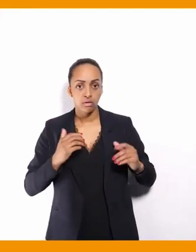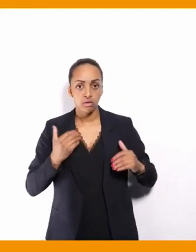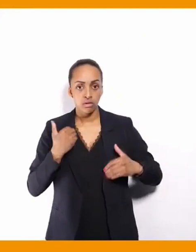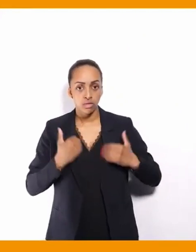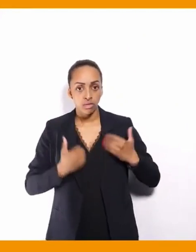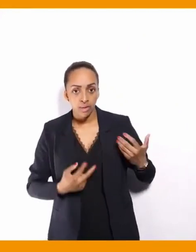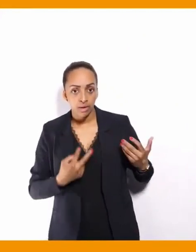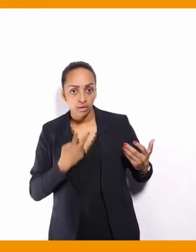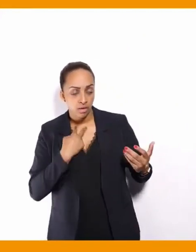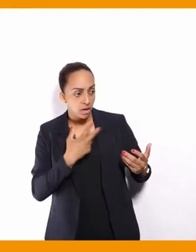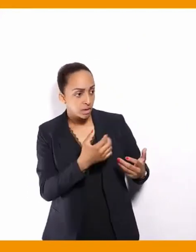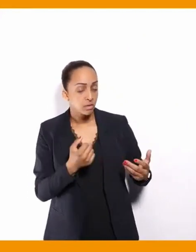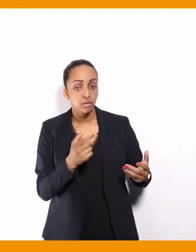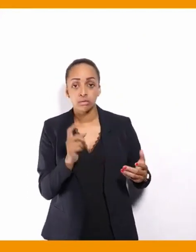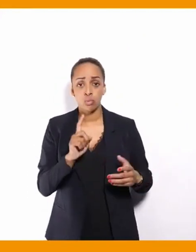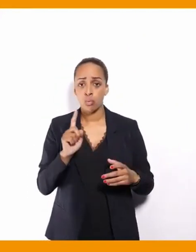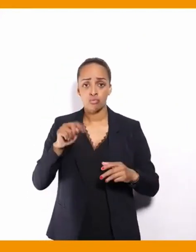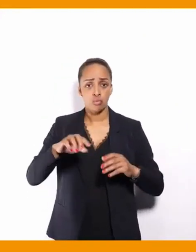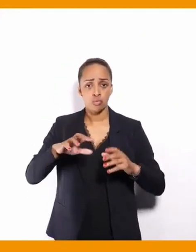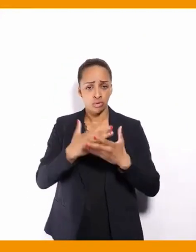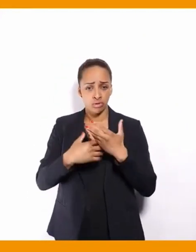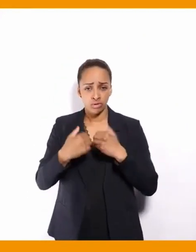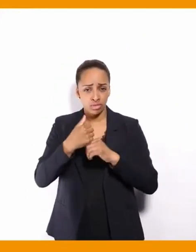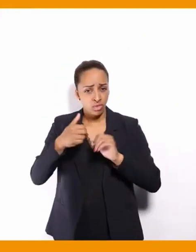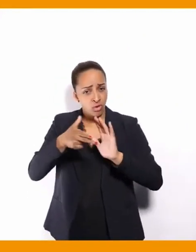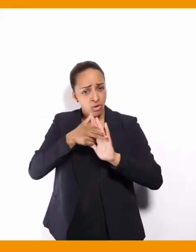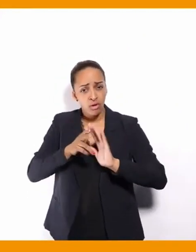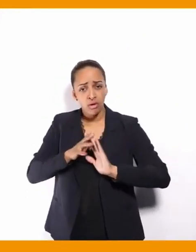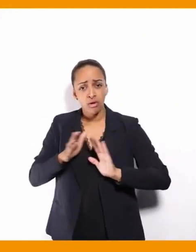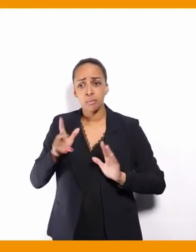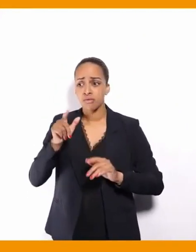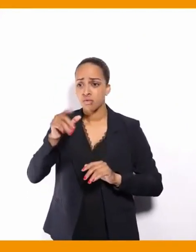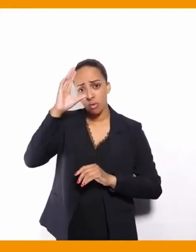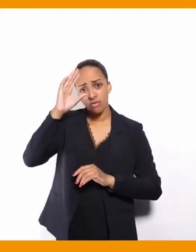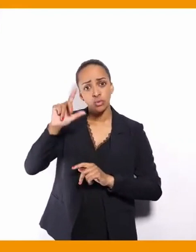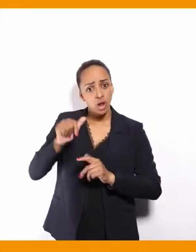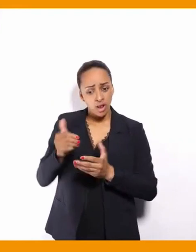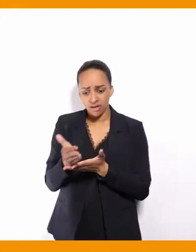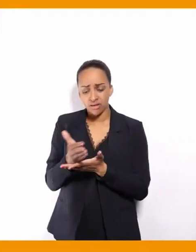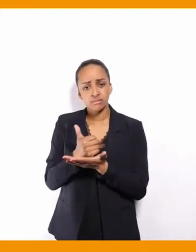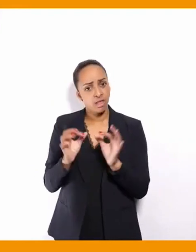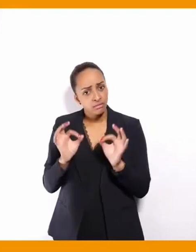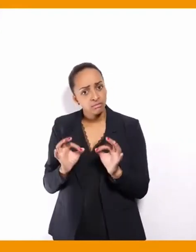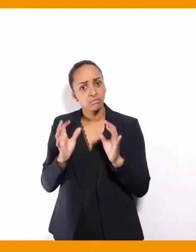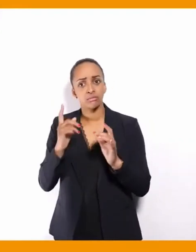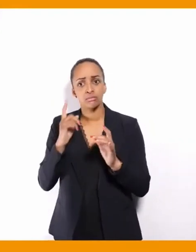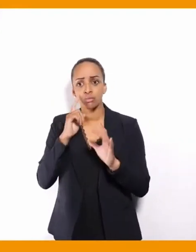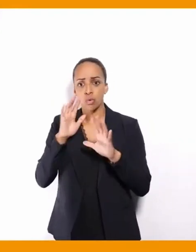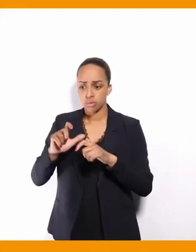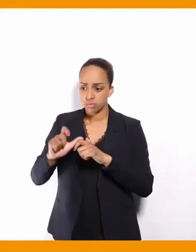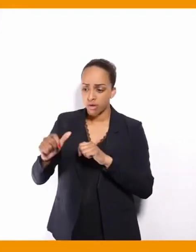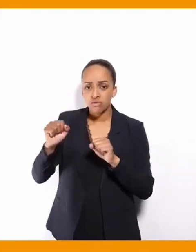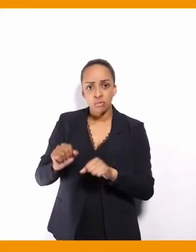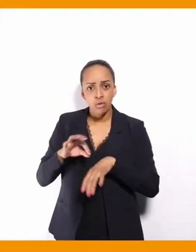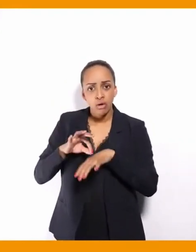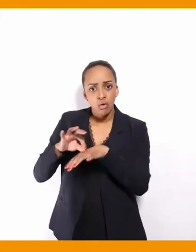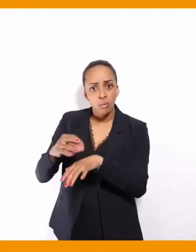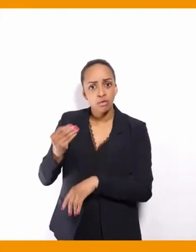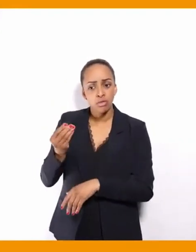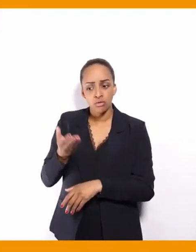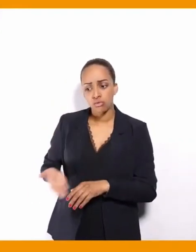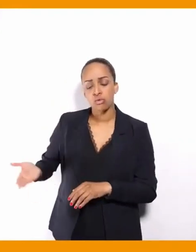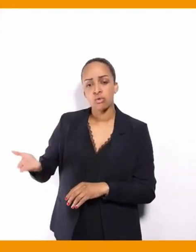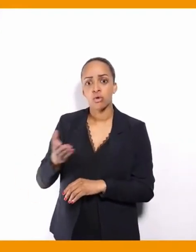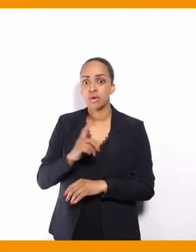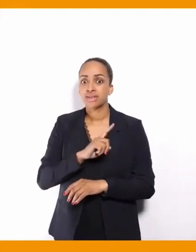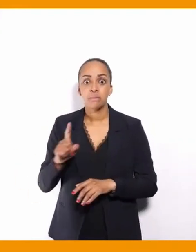norme, c'est qu'il y ait des professionnels en nombre suffisant rémunérés pour pouvoir accompagner des enfants et que ça ne soit pas la